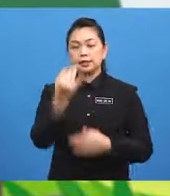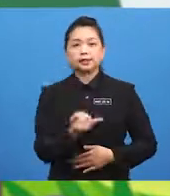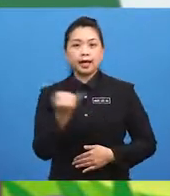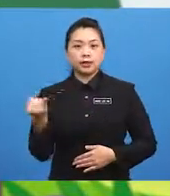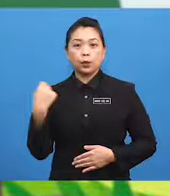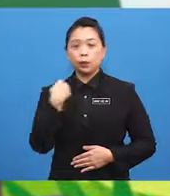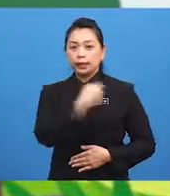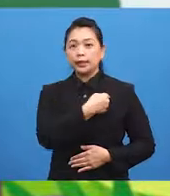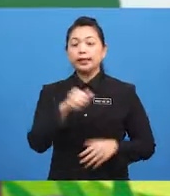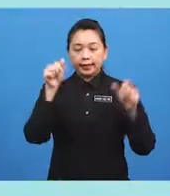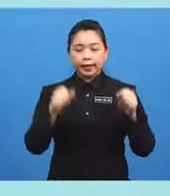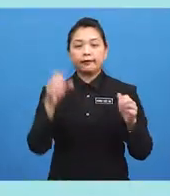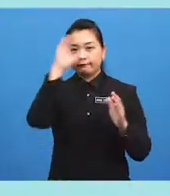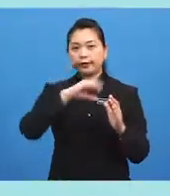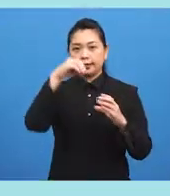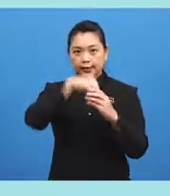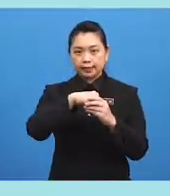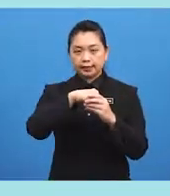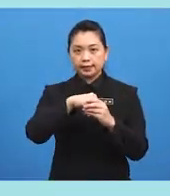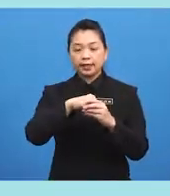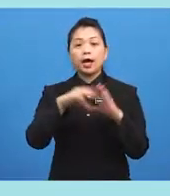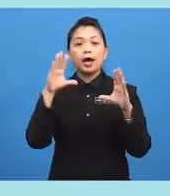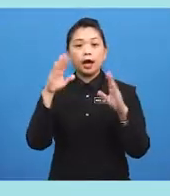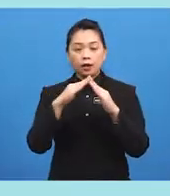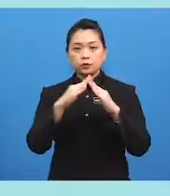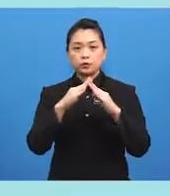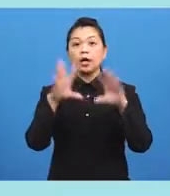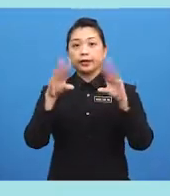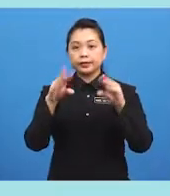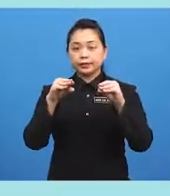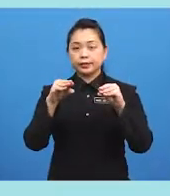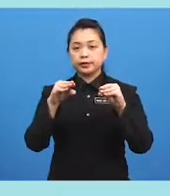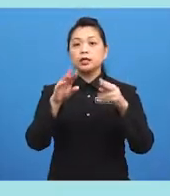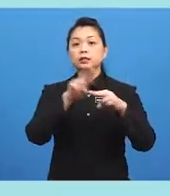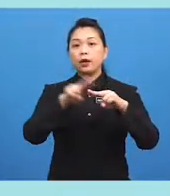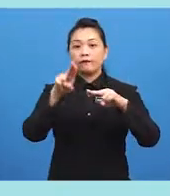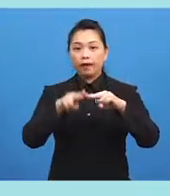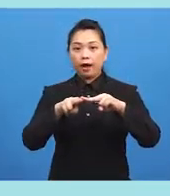cari di rumah. Seperti pusat, sofa,